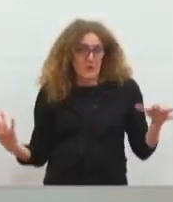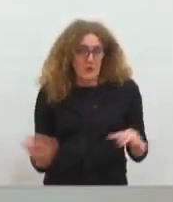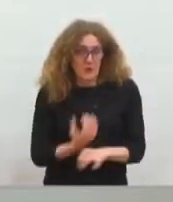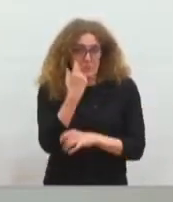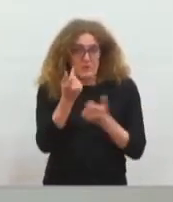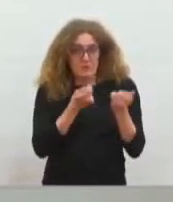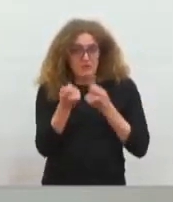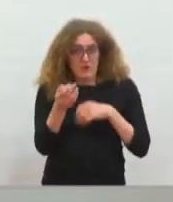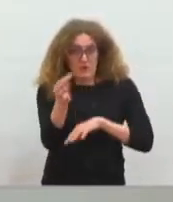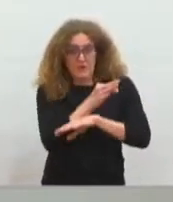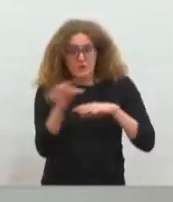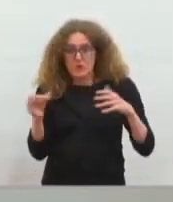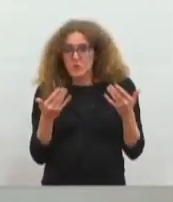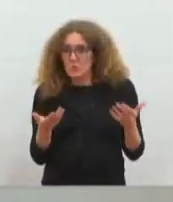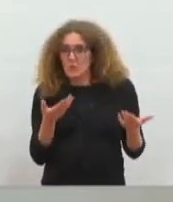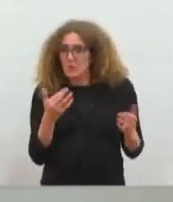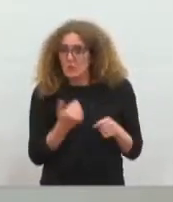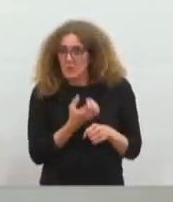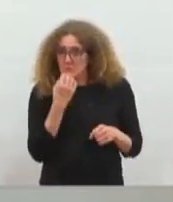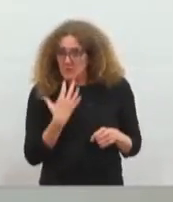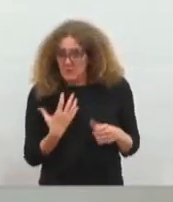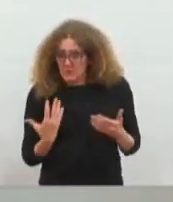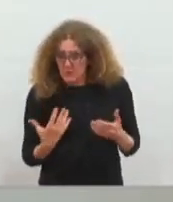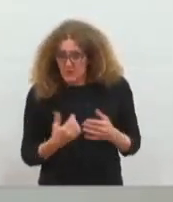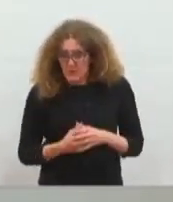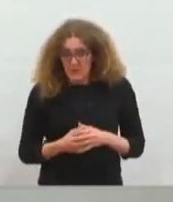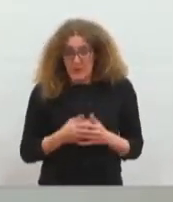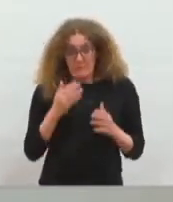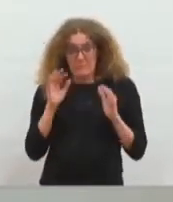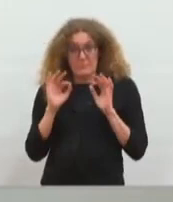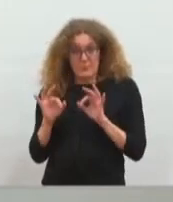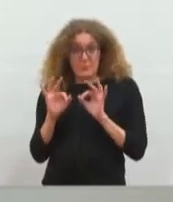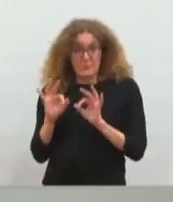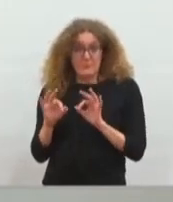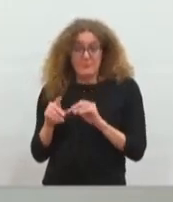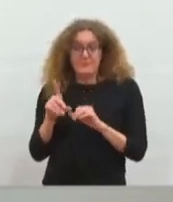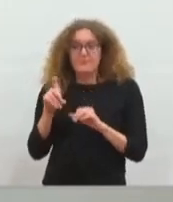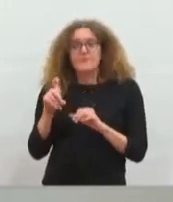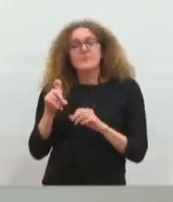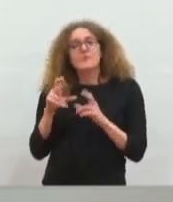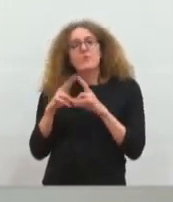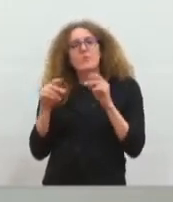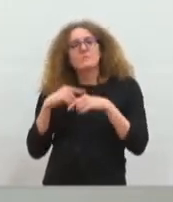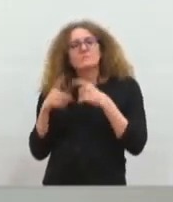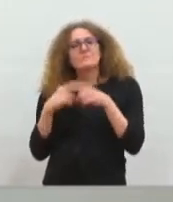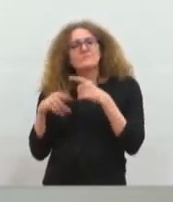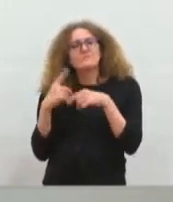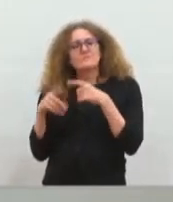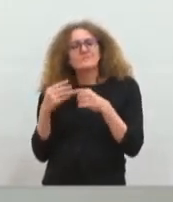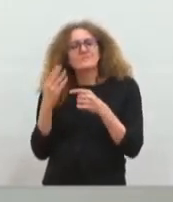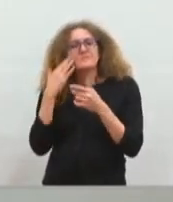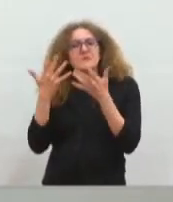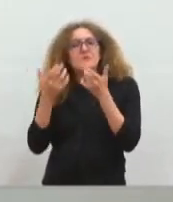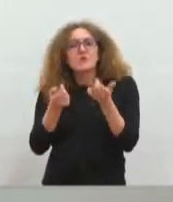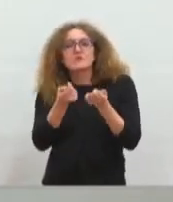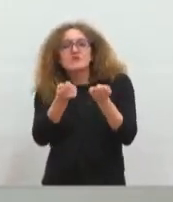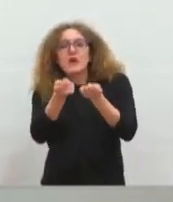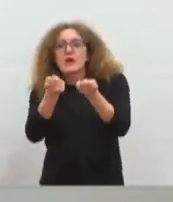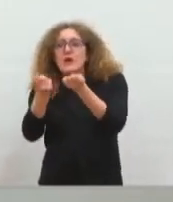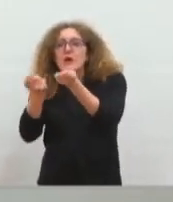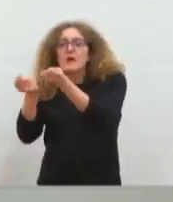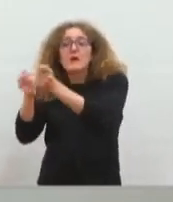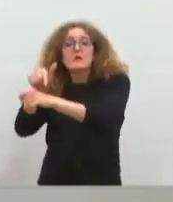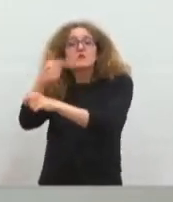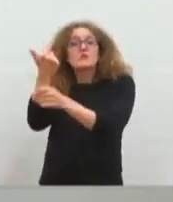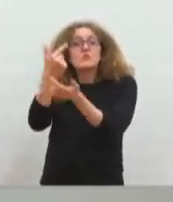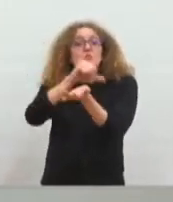maintenant, elle s'opère très très bien. Eh bien, de la même manière pour l'assainissement, pour notamment la gestion des stations d'épuration, de ces 12 stations